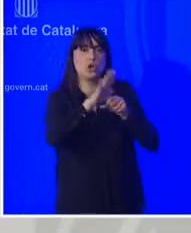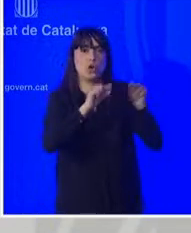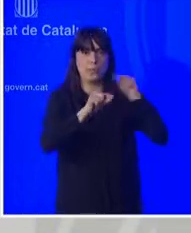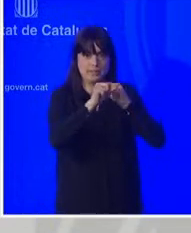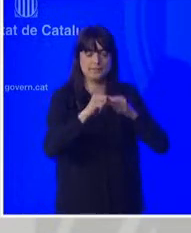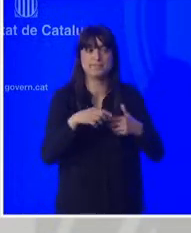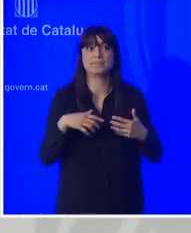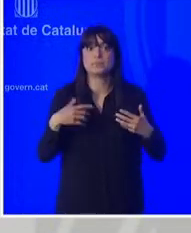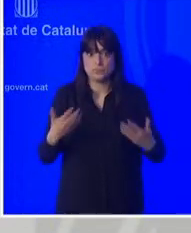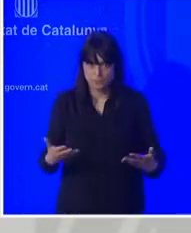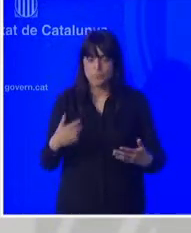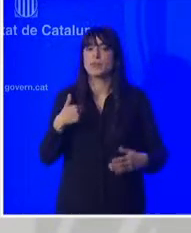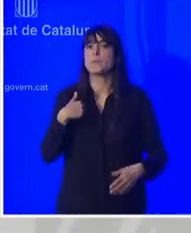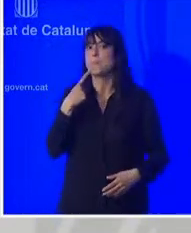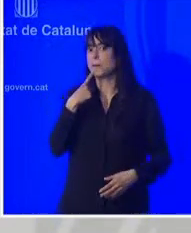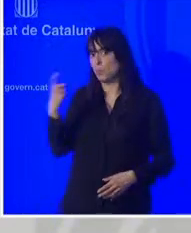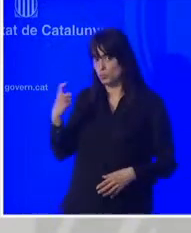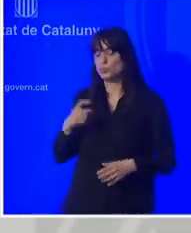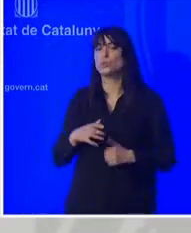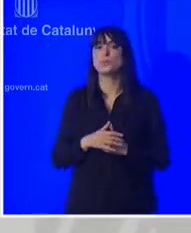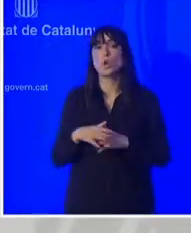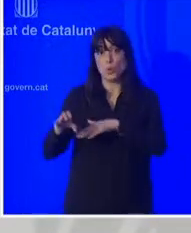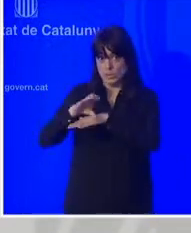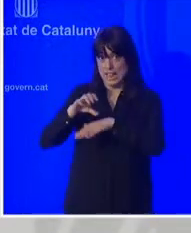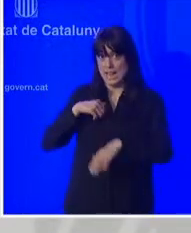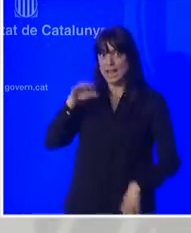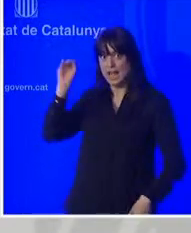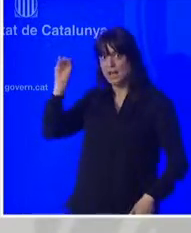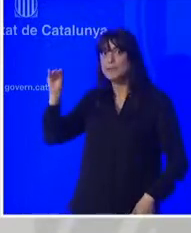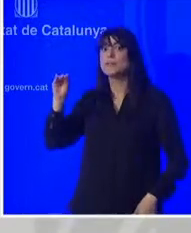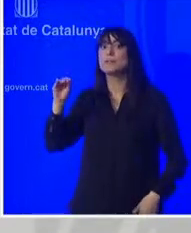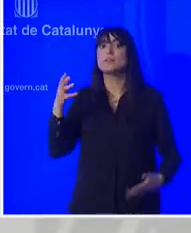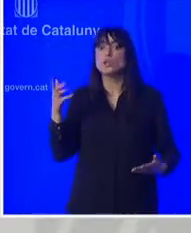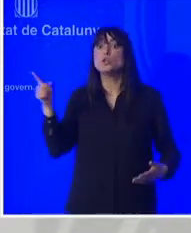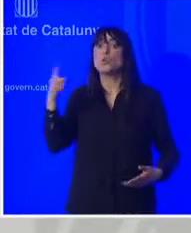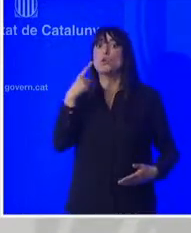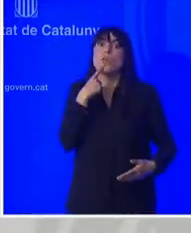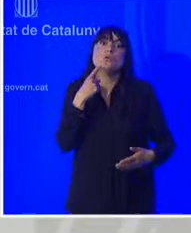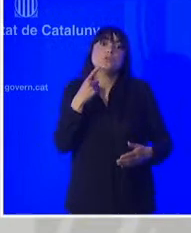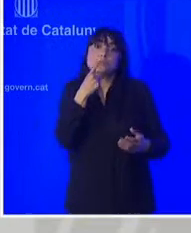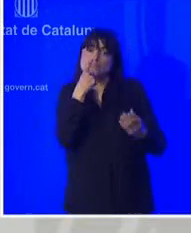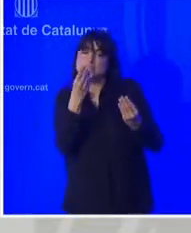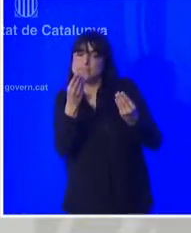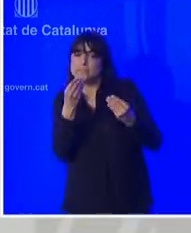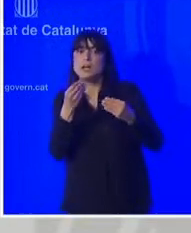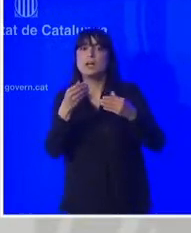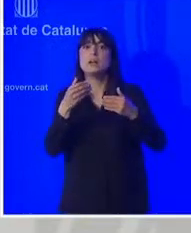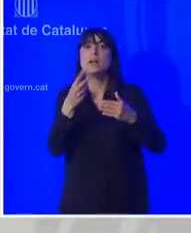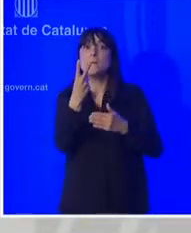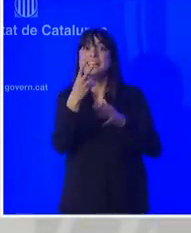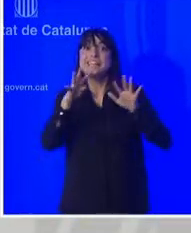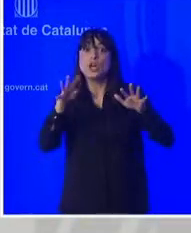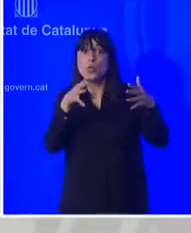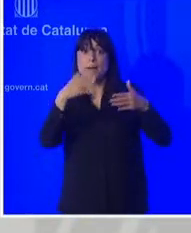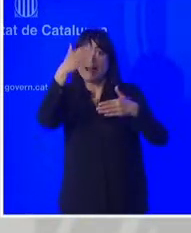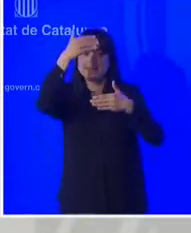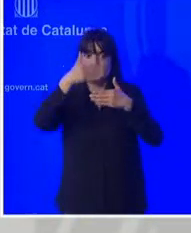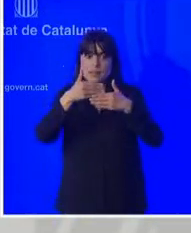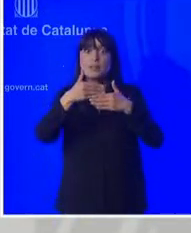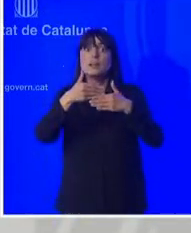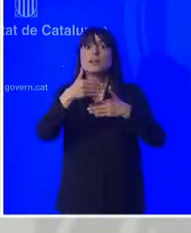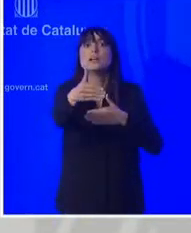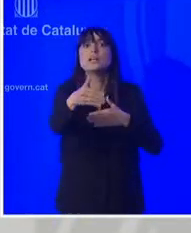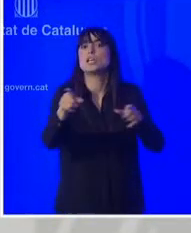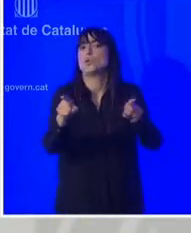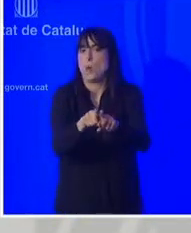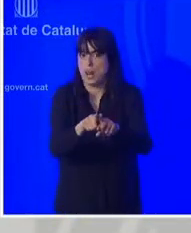consellera que probablement es mantindrien les mesures tal com estan fins ara però hi ha la possibilitat real que